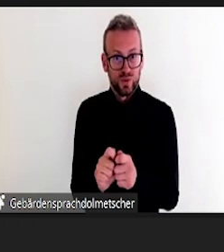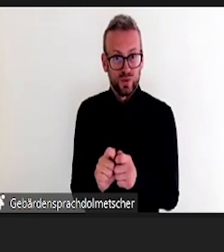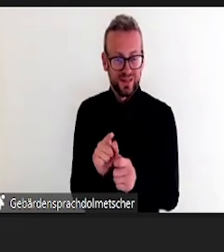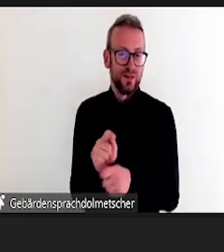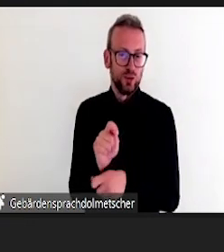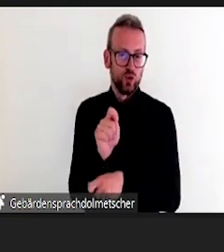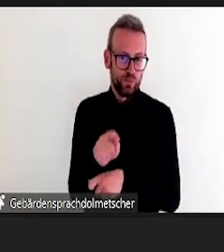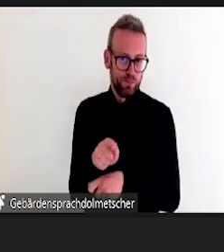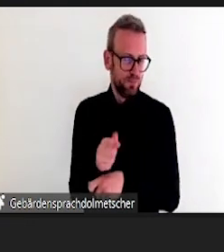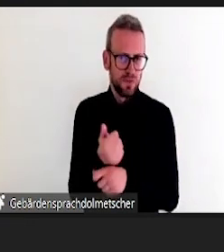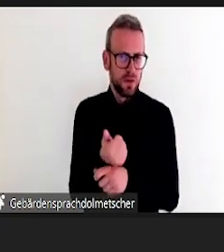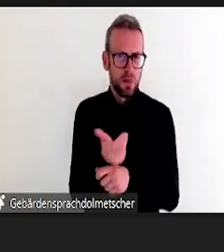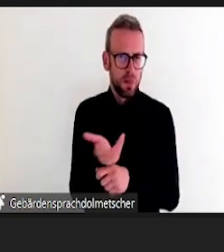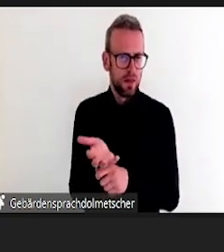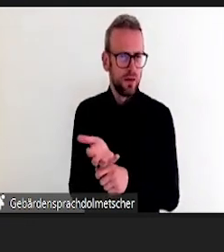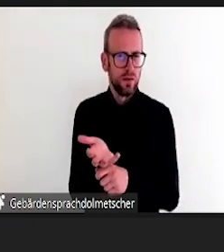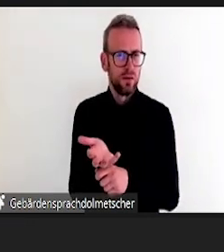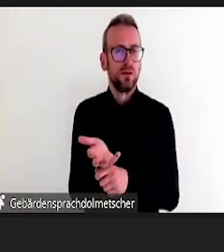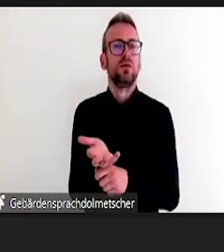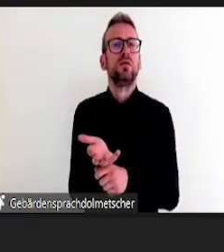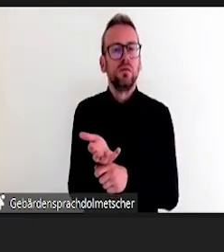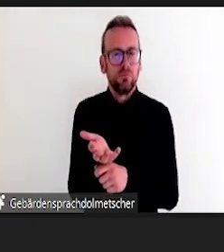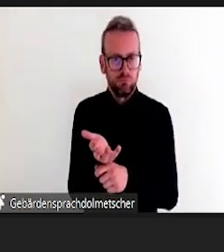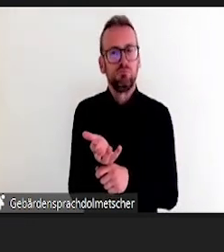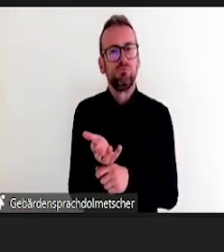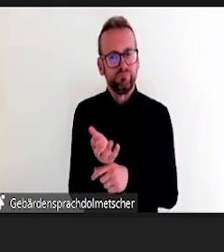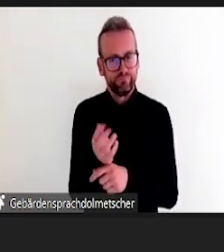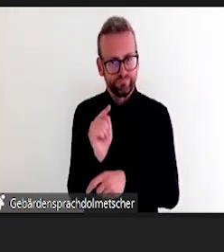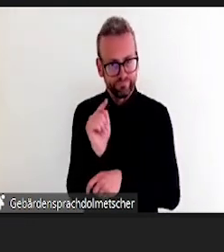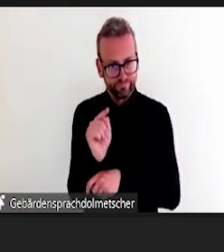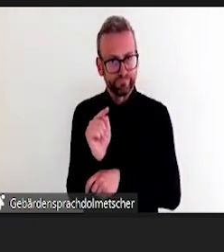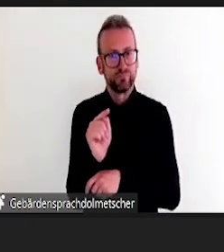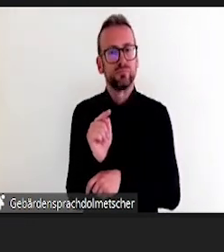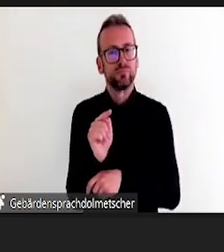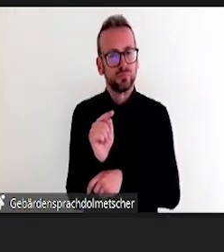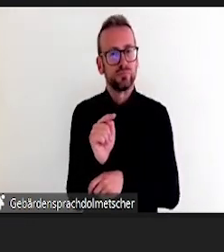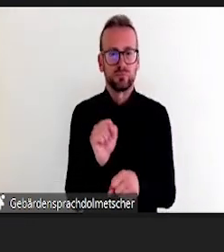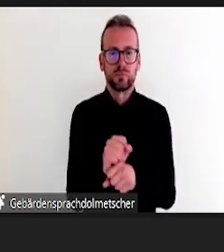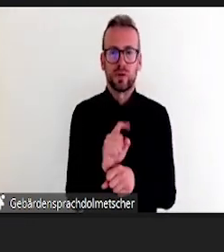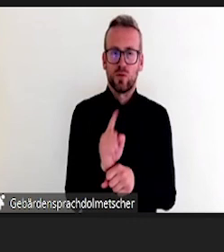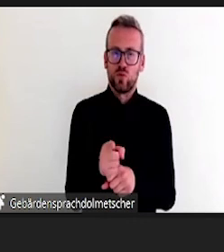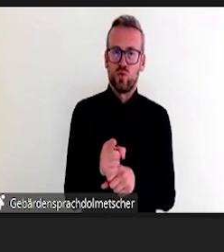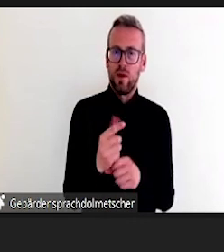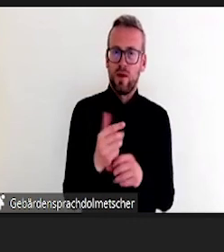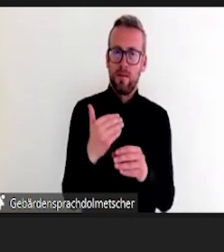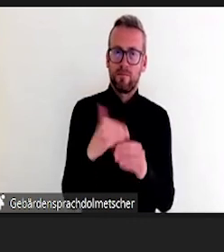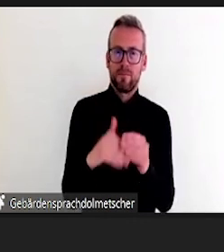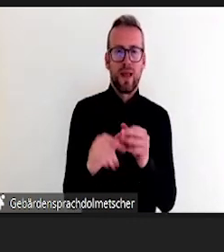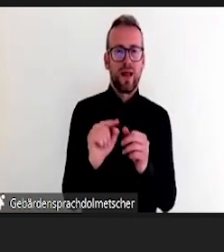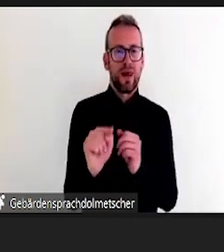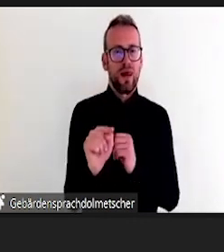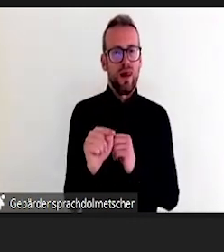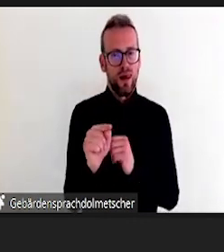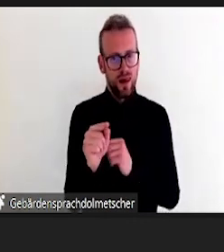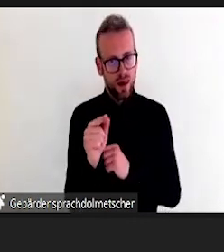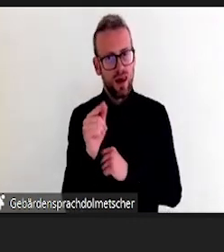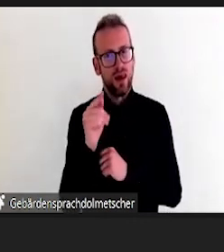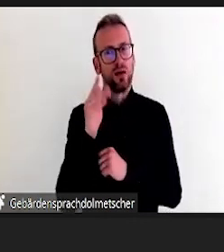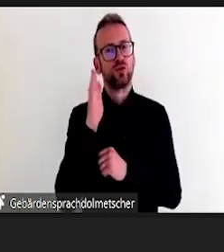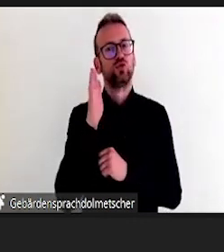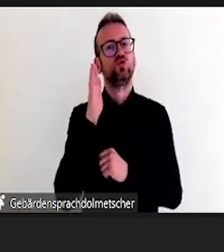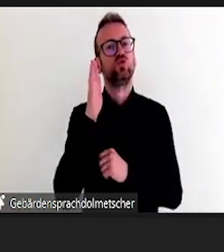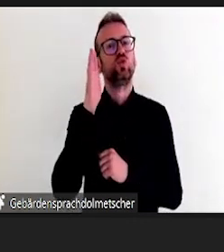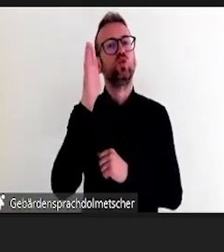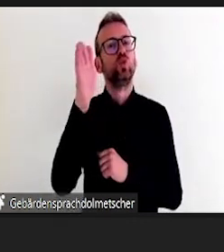zukünftige Ich ist eigentlich ein ganz schönes Tool, weil es ein bisschen nachhaltiger ist, man irgendwann nochmal quasi von sich